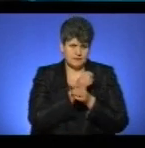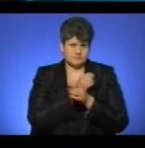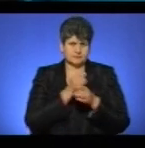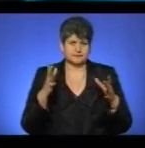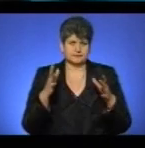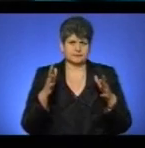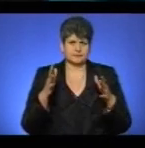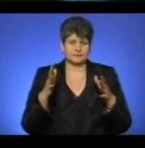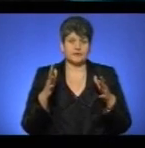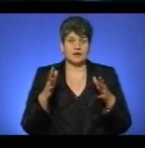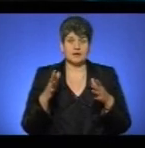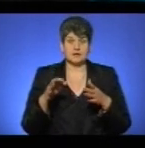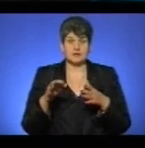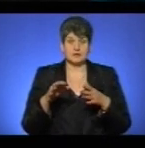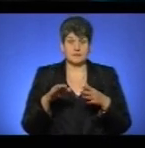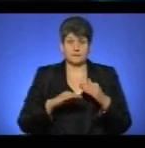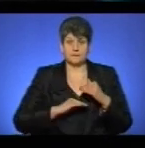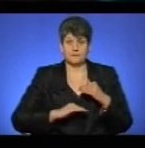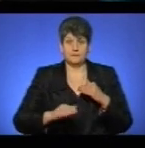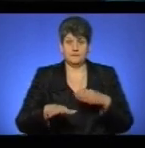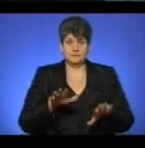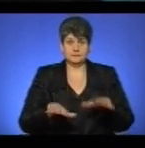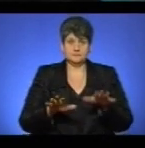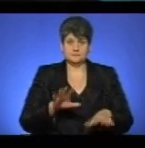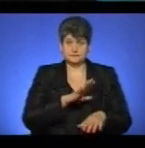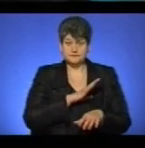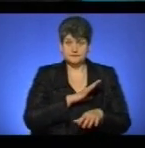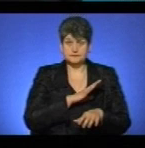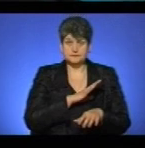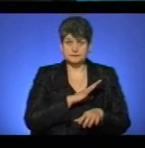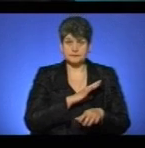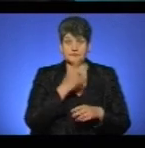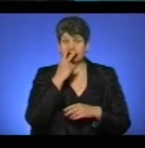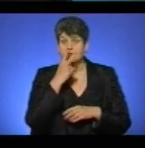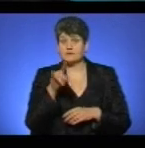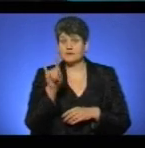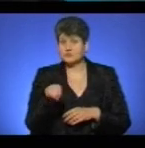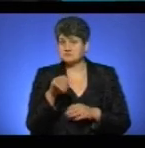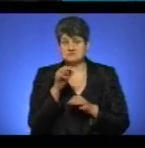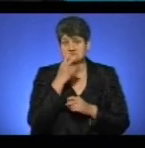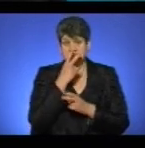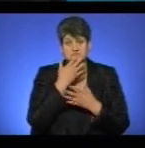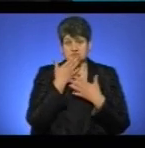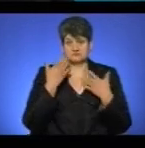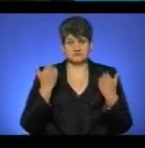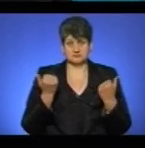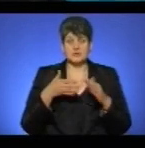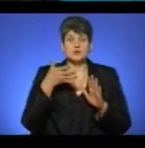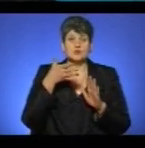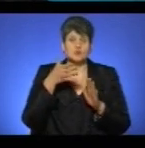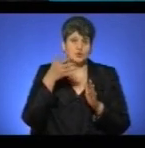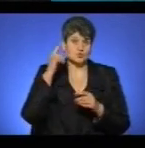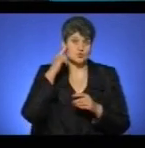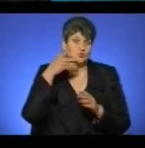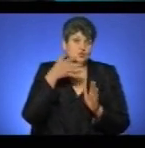де буквально підлога затримтіла. Я повернув вікно, нічого не побачив, зрозумів, що це щось